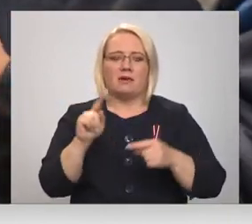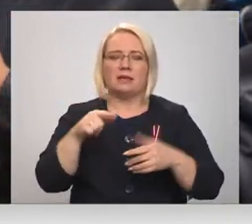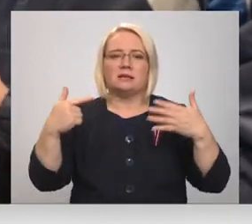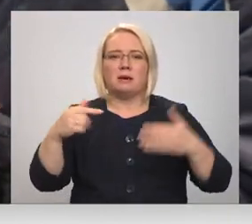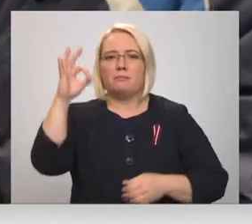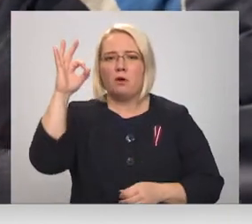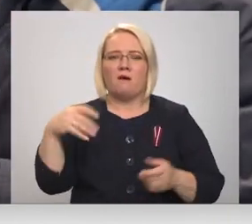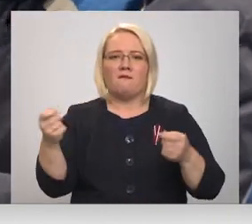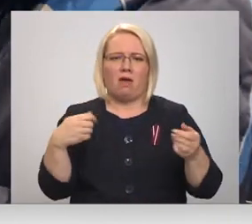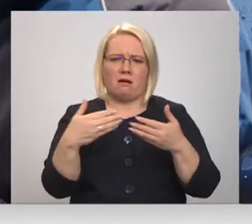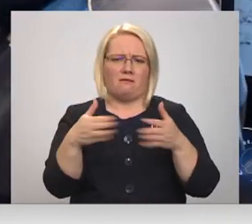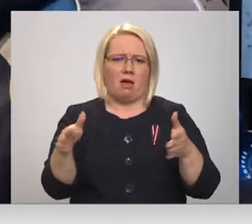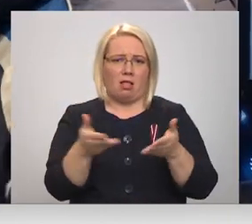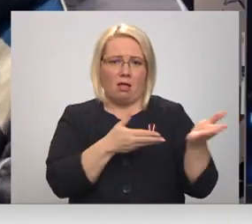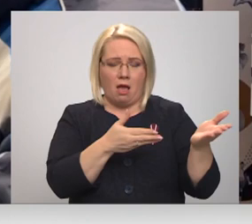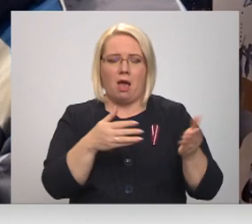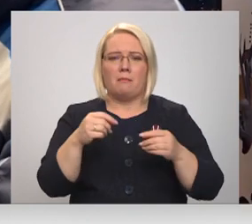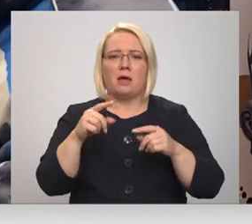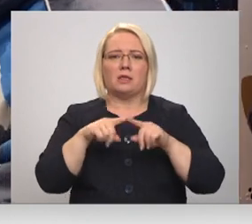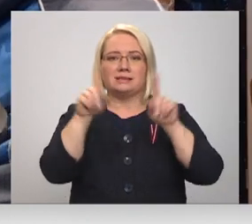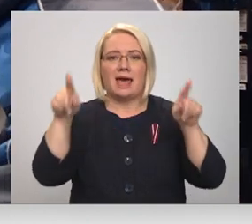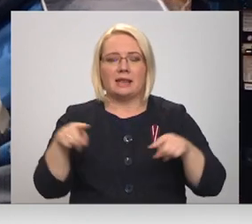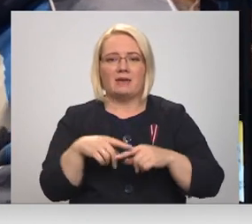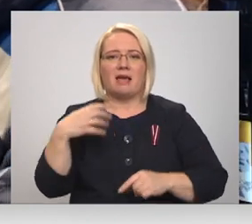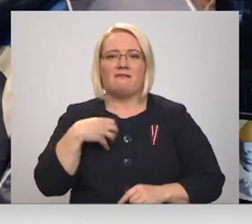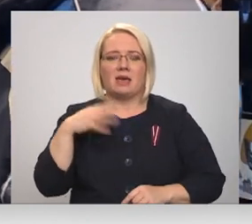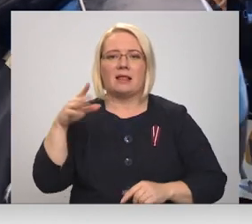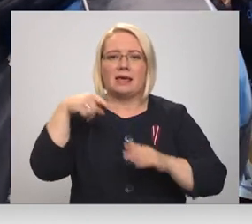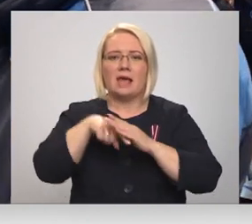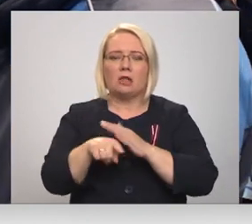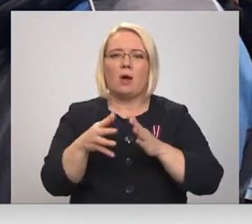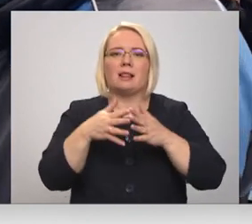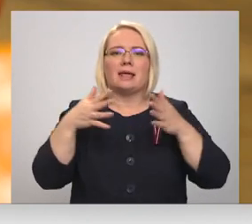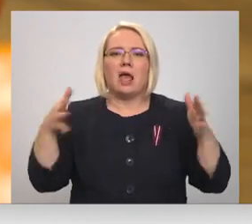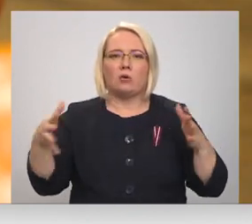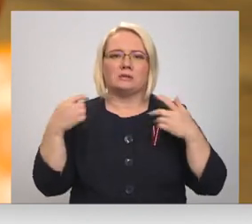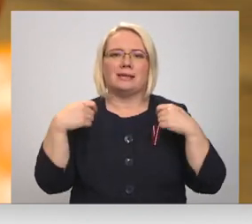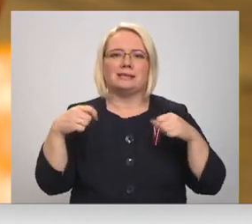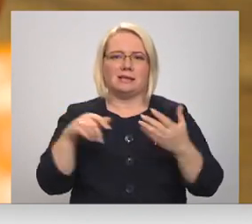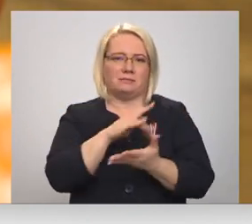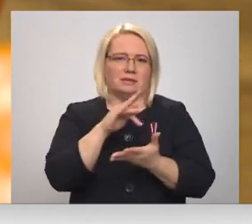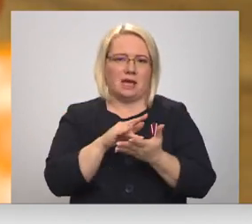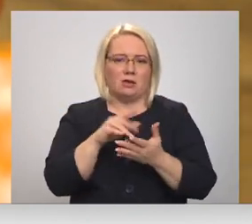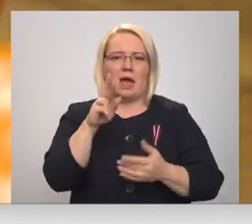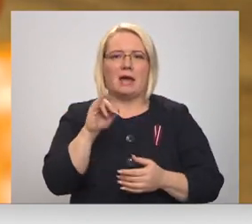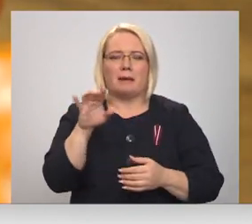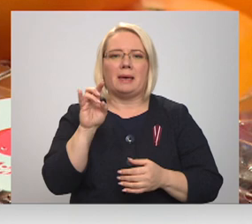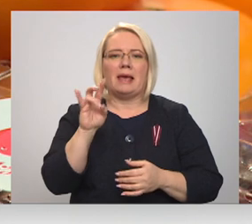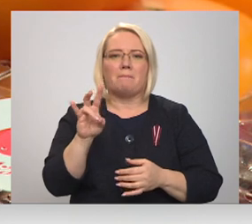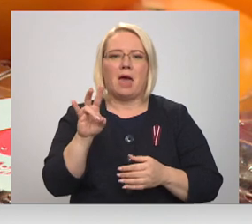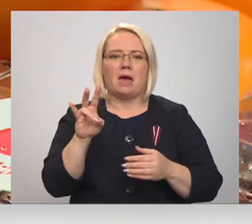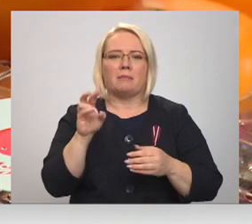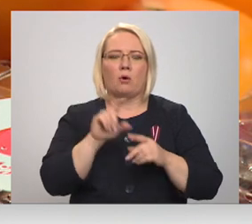% veikalu. COVID-19 certifikāts nepieciešams tikai, lai ieietu lielākajos tirsdiencības centros, kā Rīmija hipermārkets un